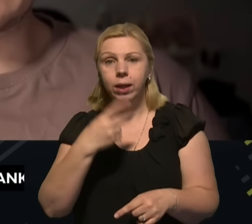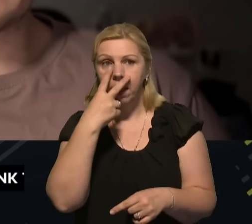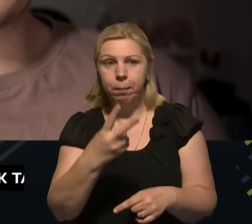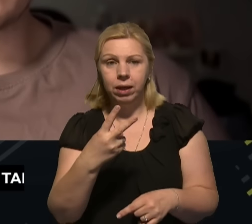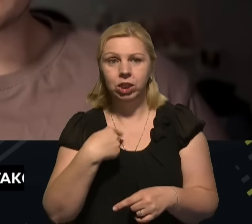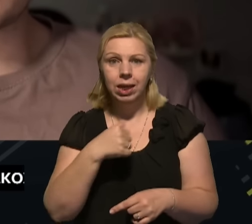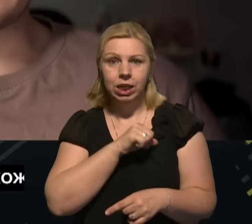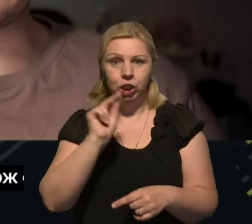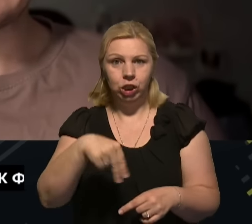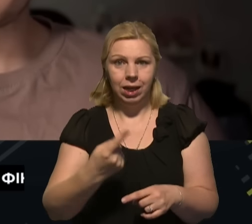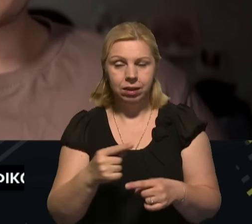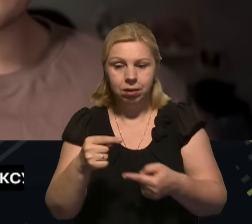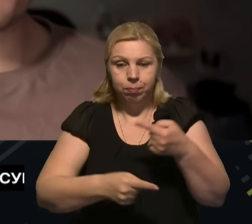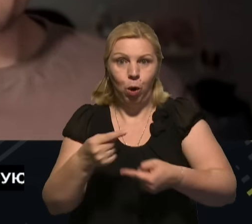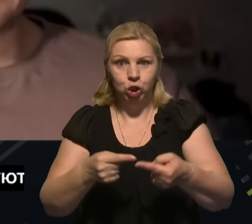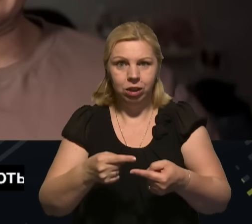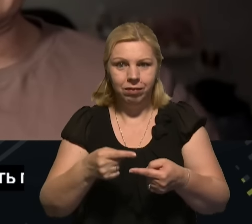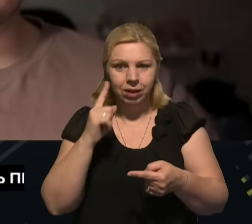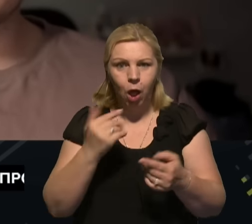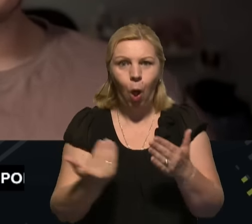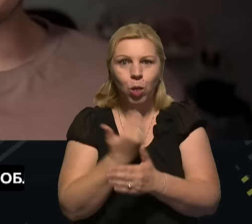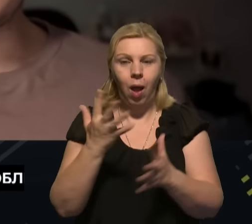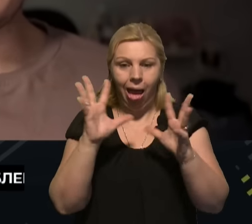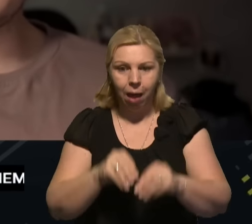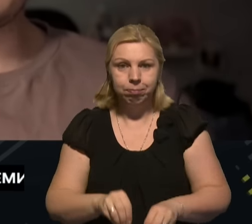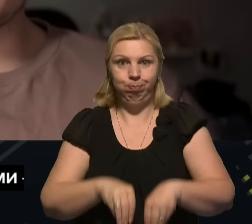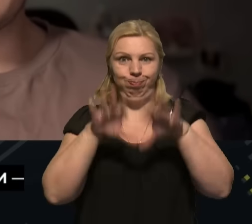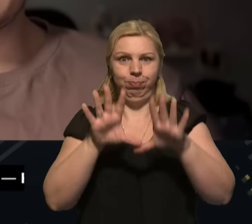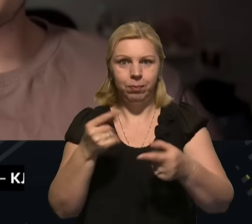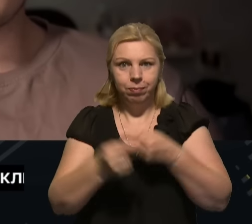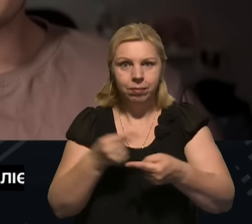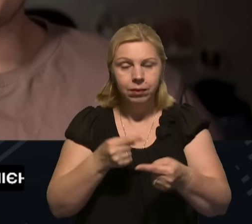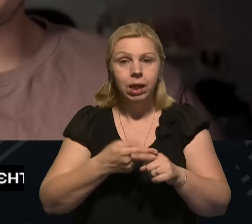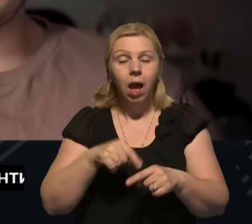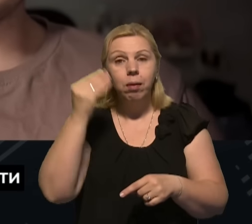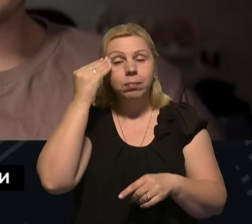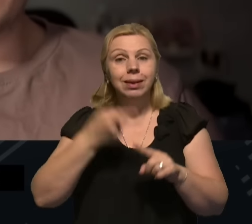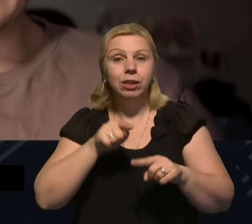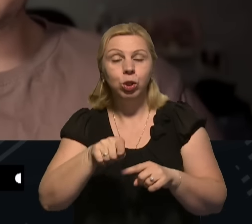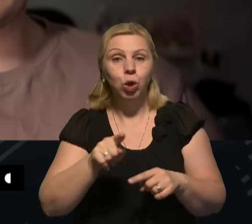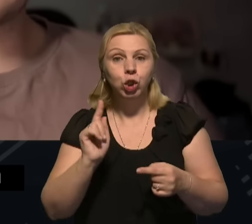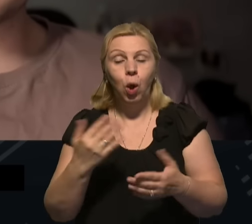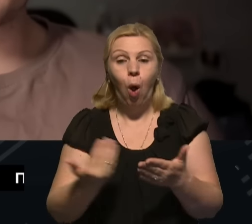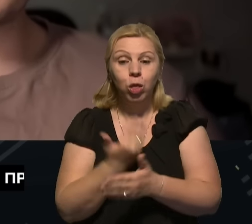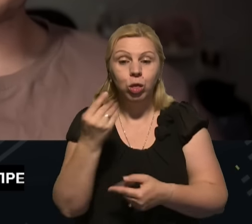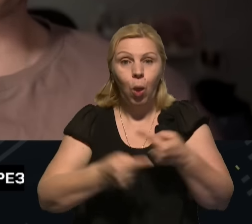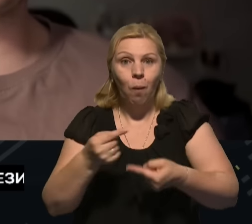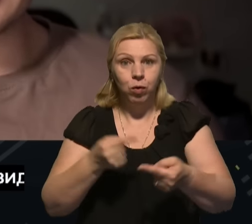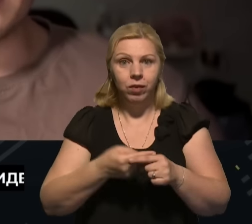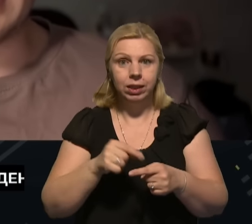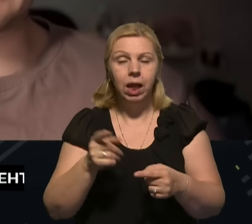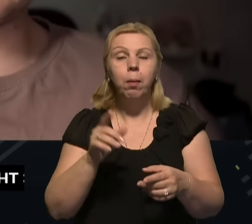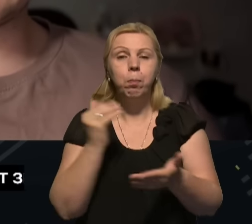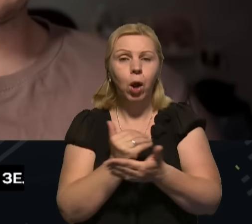саме через оновлення. Просто тут, скажімо так, думка в тому, що оновлювати програмне забезпечення